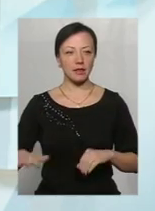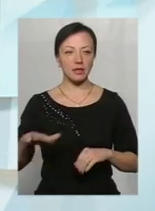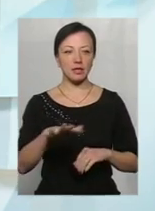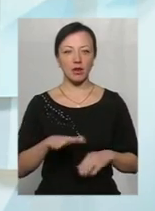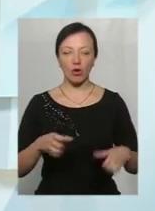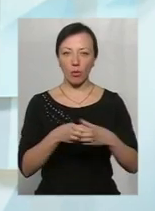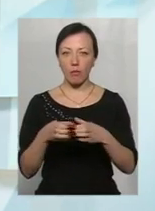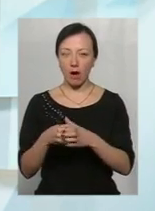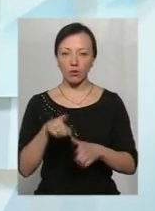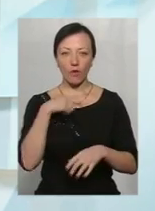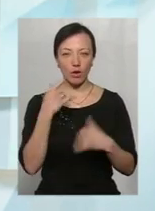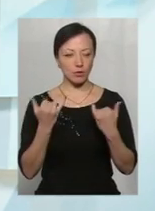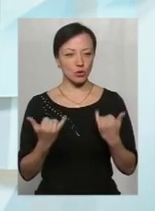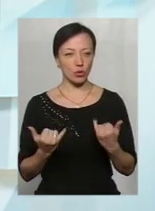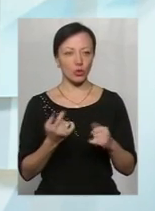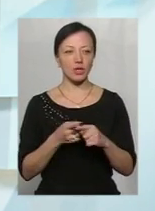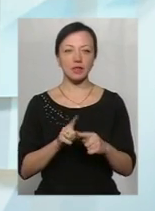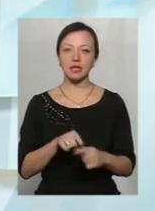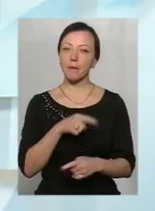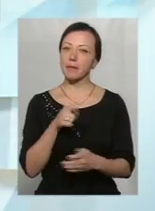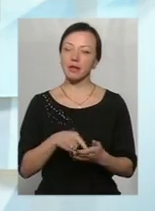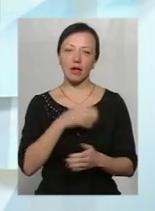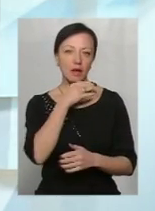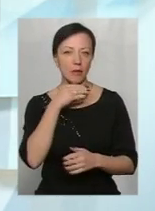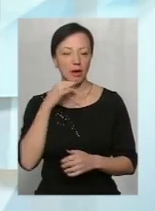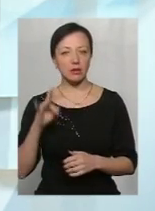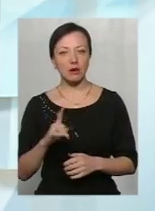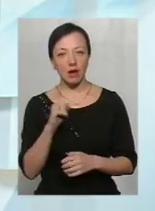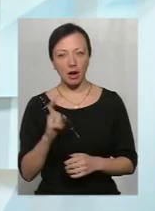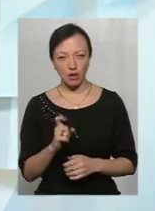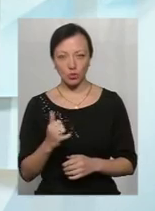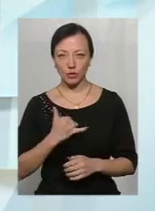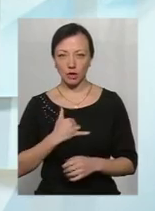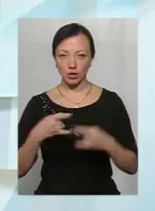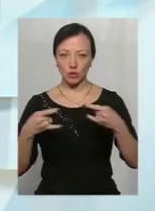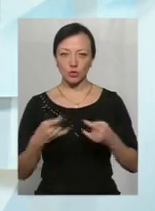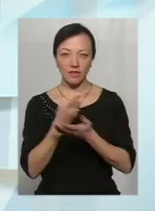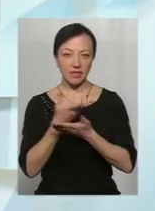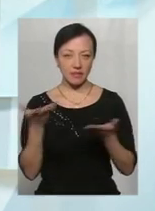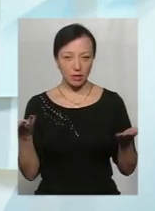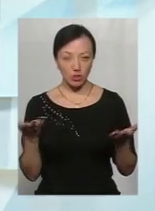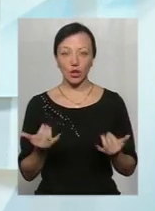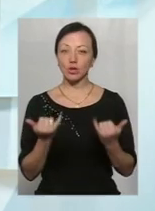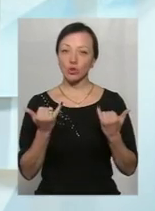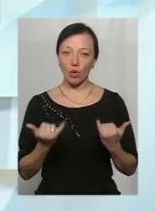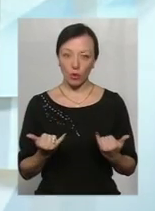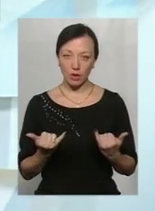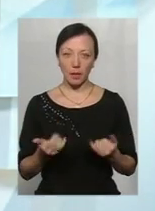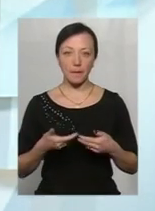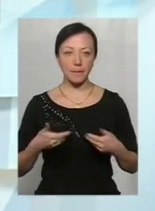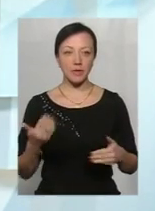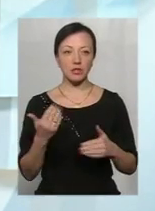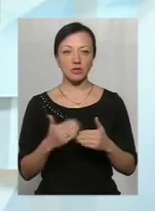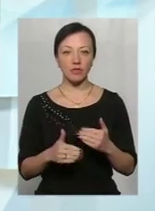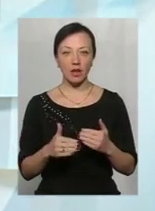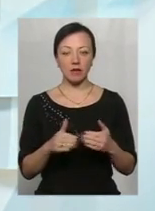ми говоримо сьогодні. Це питання неодноразово вже в нашій студії висвітлювалось. Так сьогодні ми вже